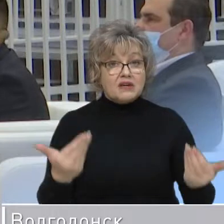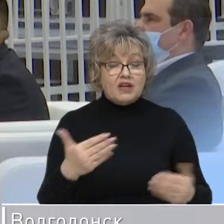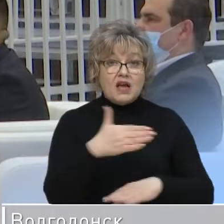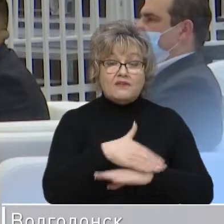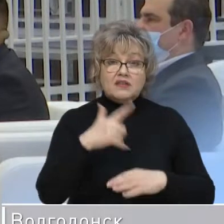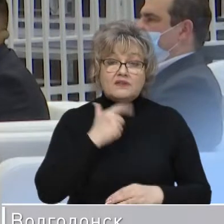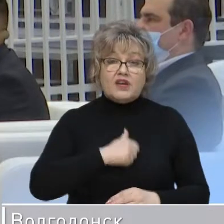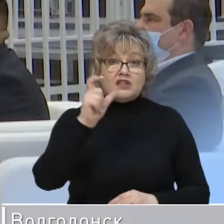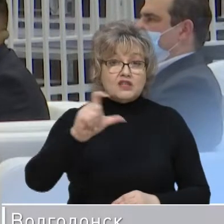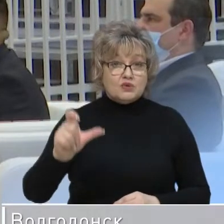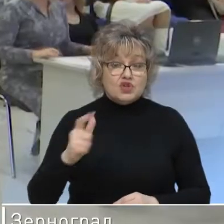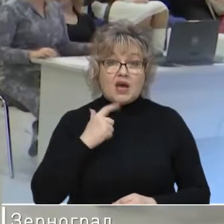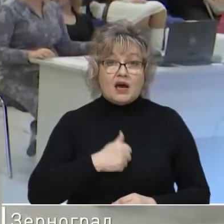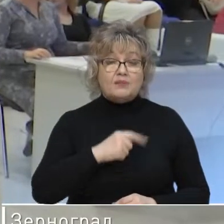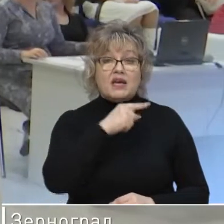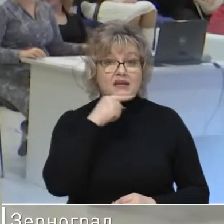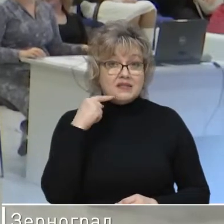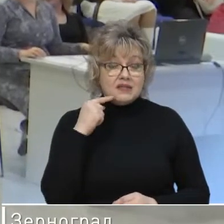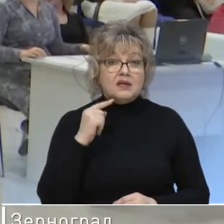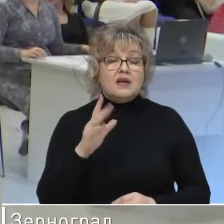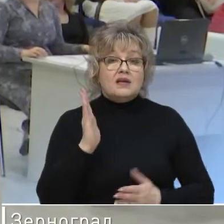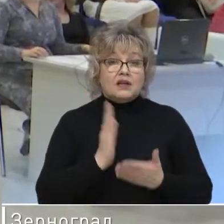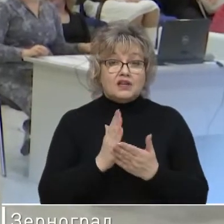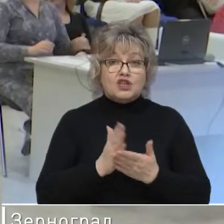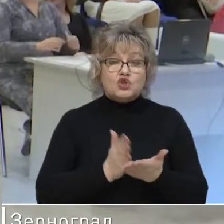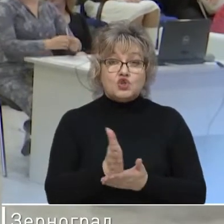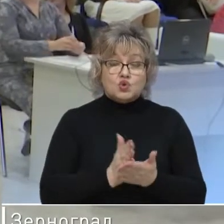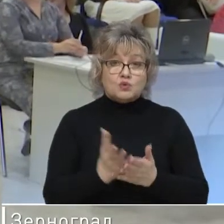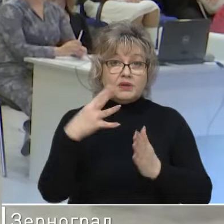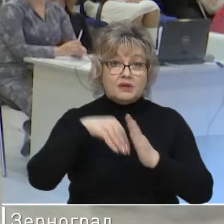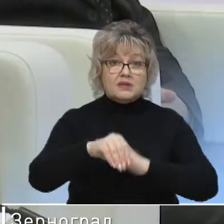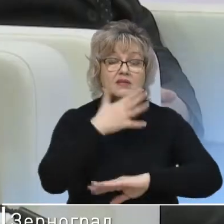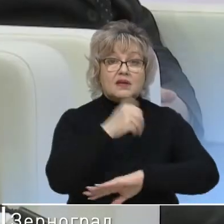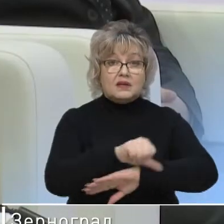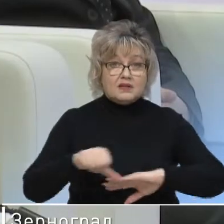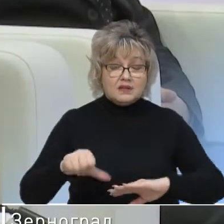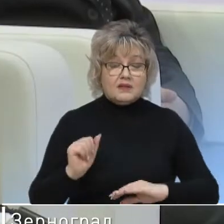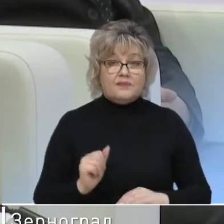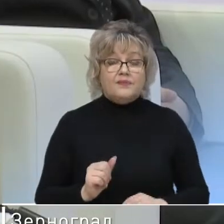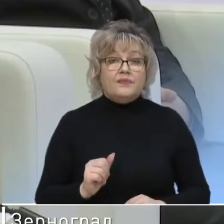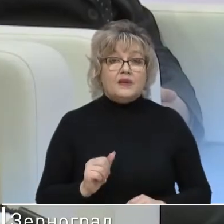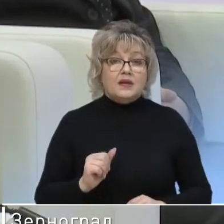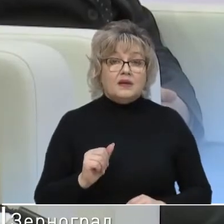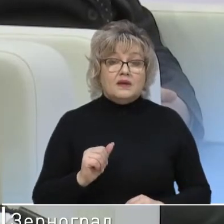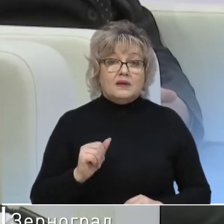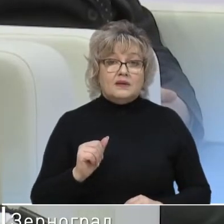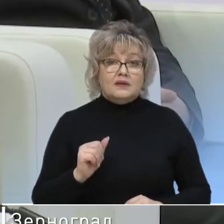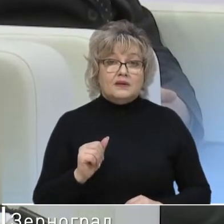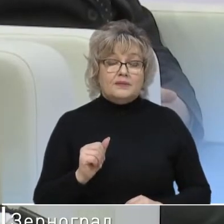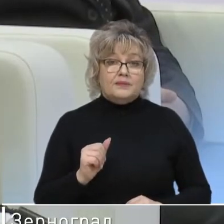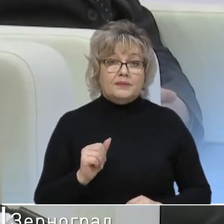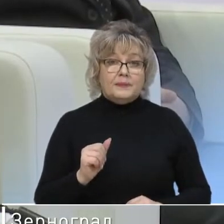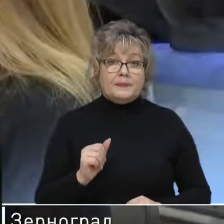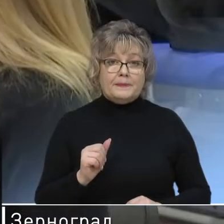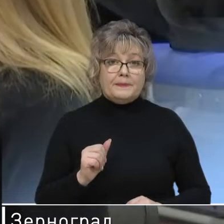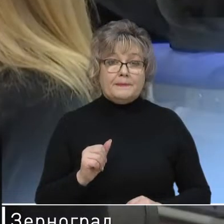в адрес военнослужащих армии России, проходящих службу в составе миротворческих контингентов за пределами Российской